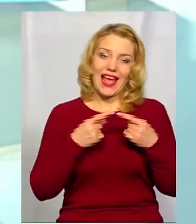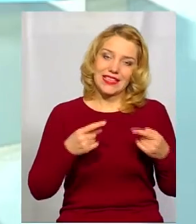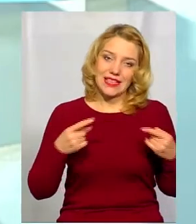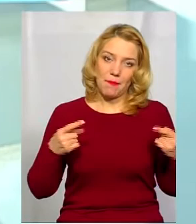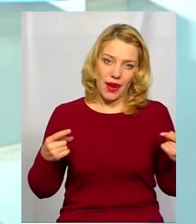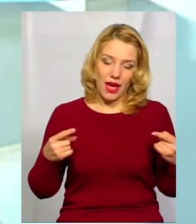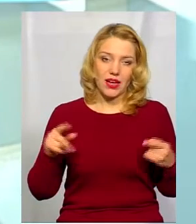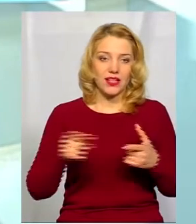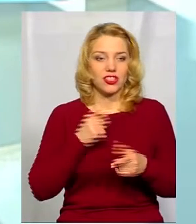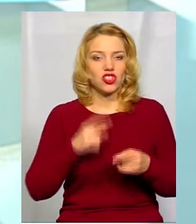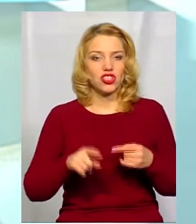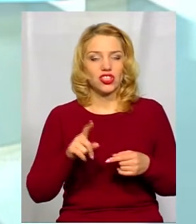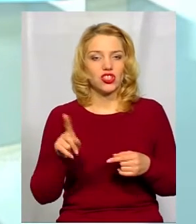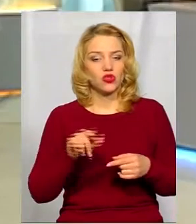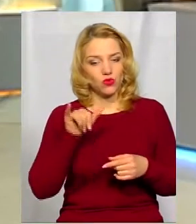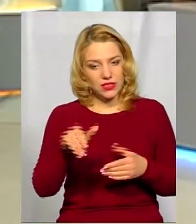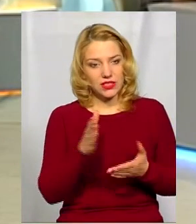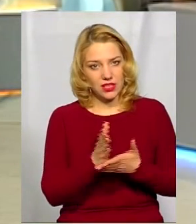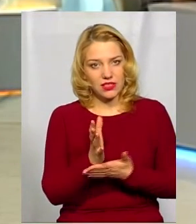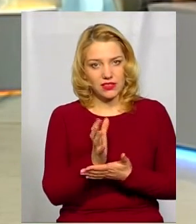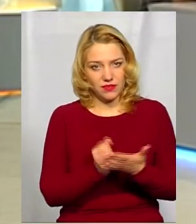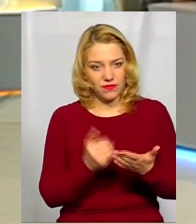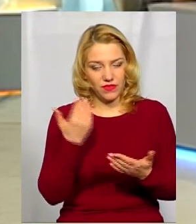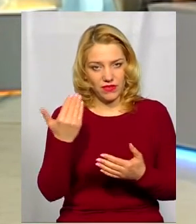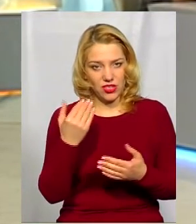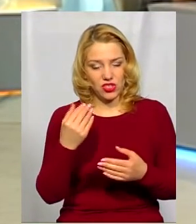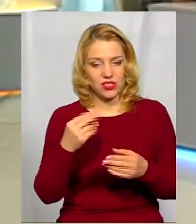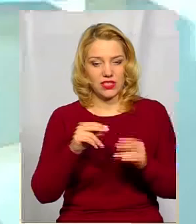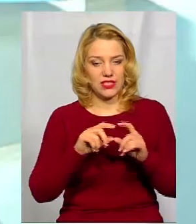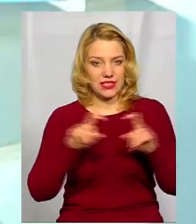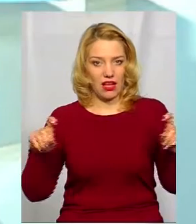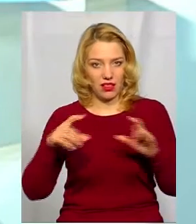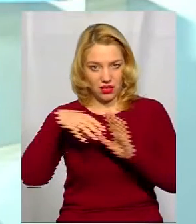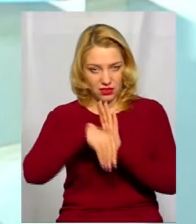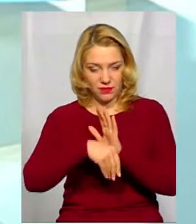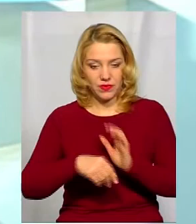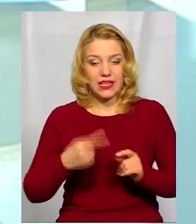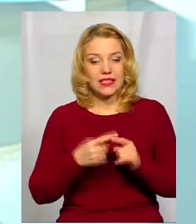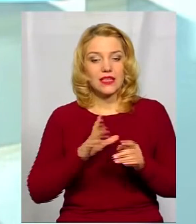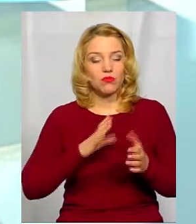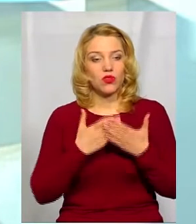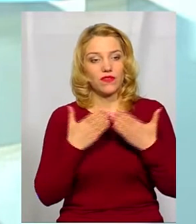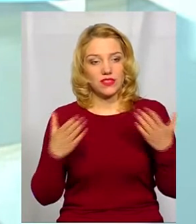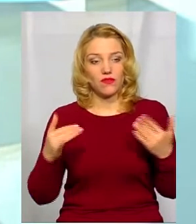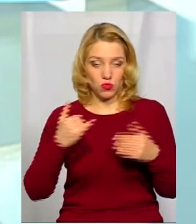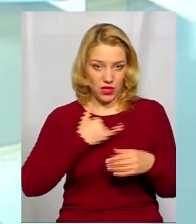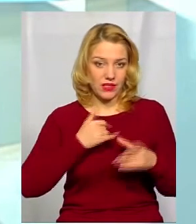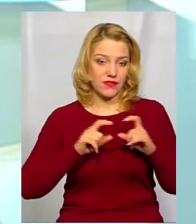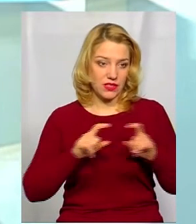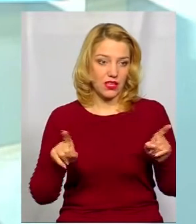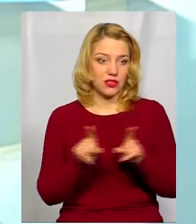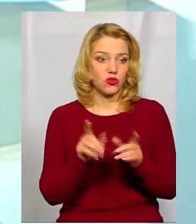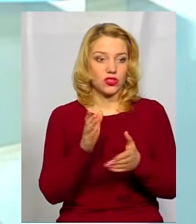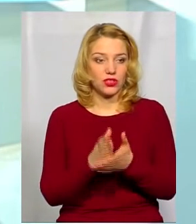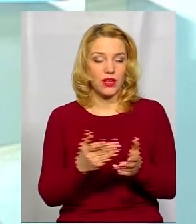чи дещо є і у вашому навчальному закладі? Це виставкові екземпляри були, але є і в наших закладах.